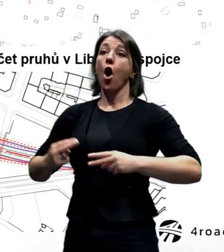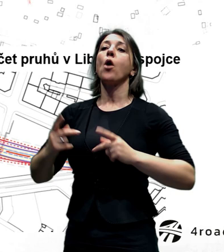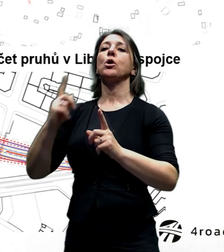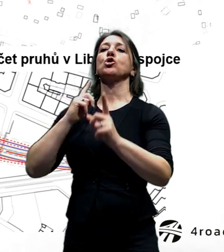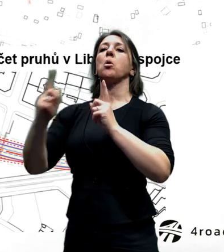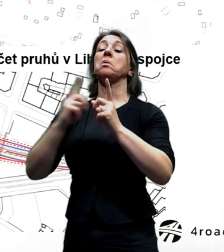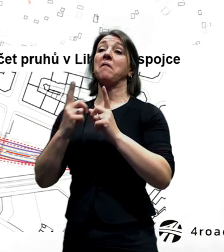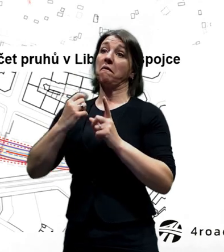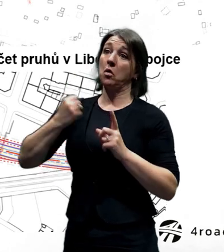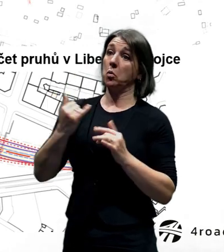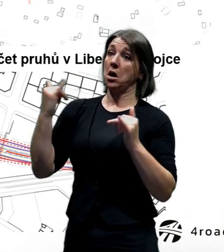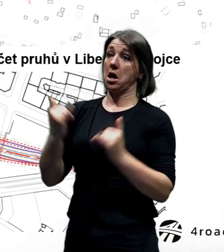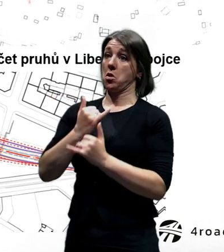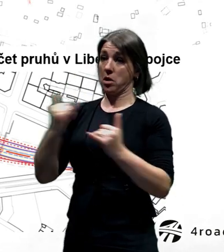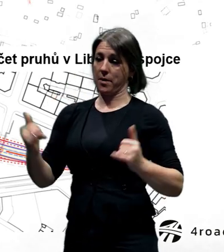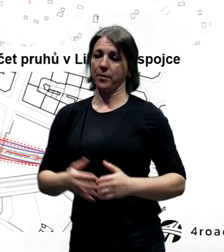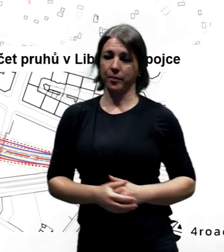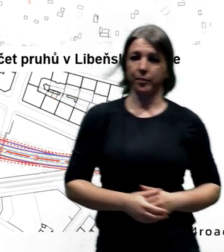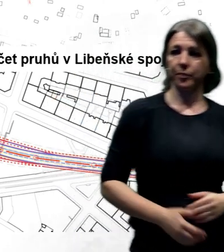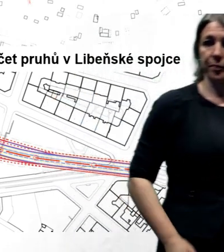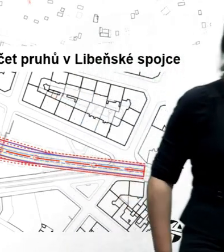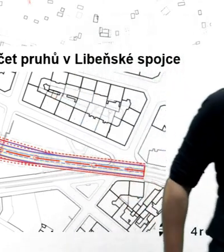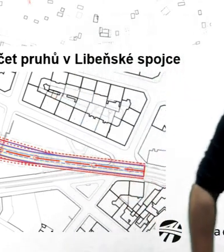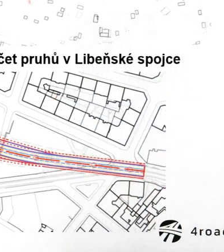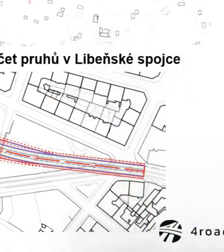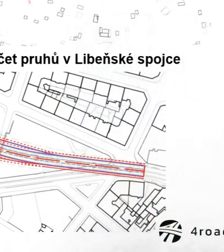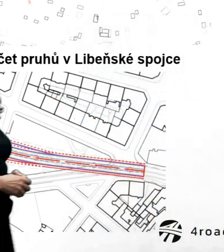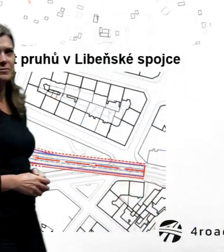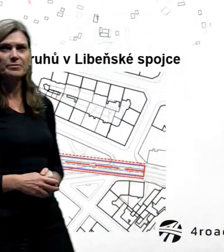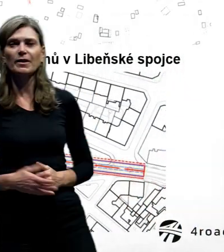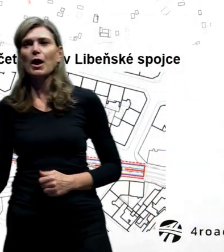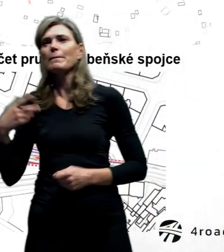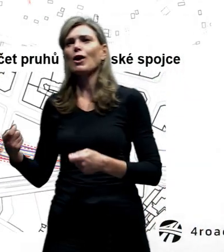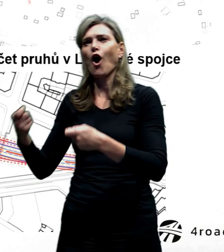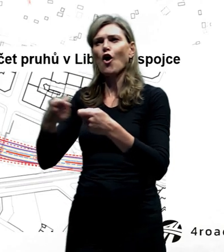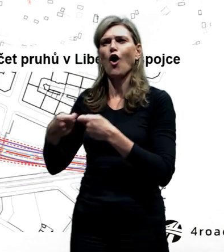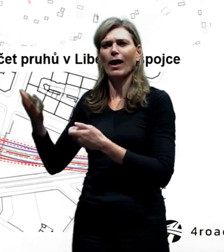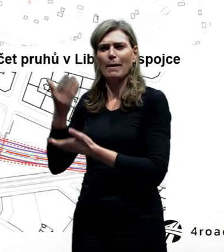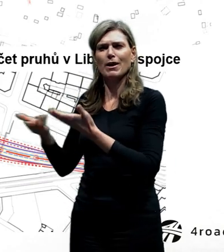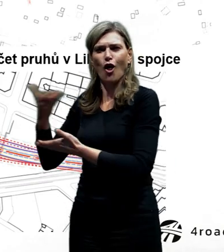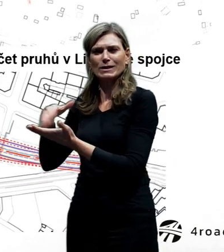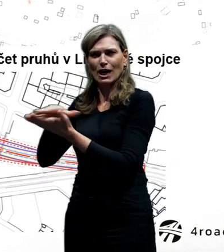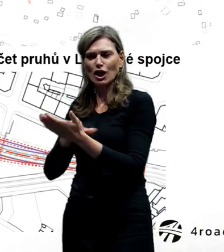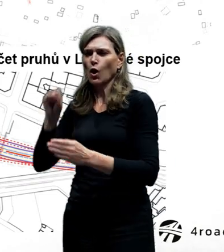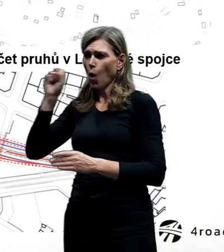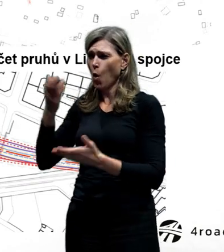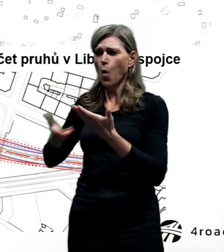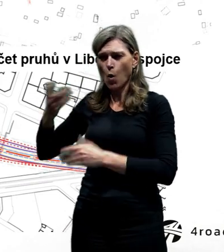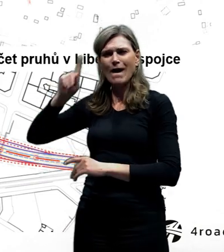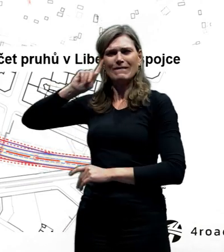jsme s kolegy ladili dopravní model, už na začátku i z toho, co jsem teďka říkal, to bylo patrné, jsme věděli,